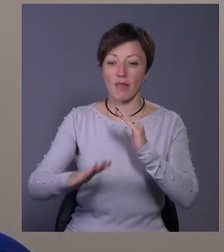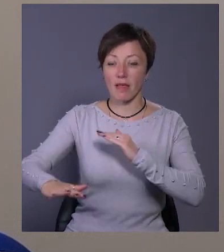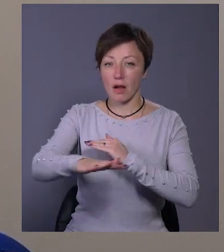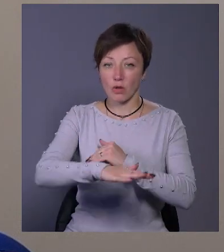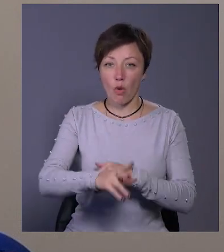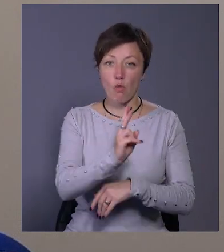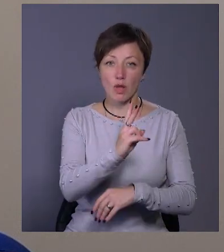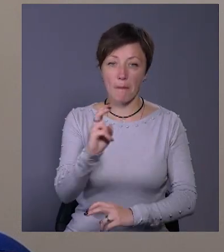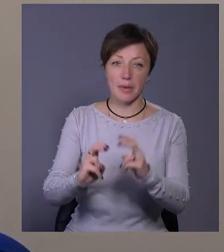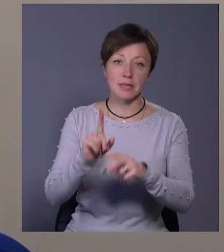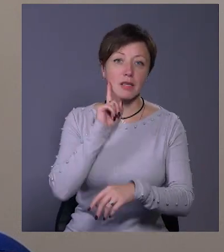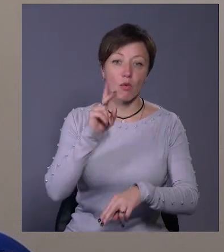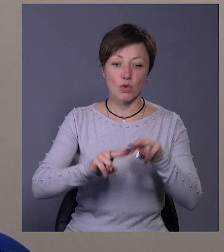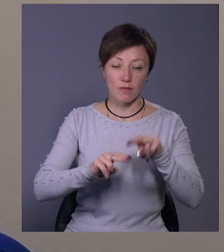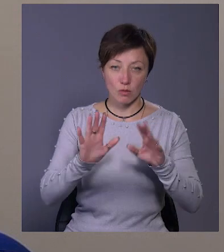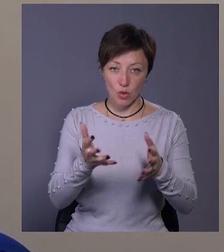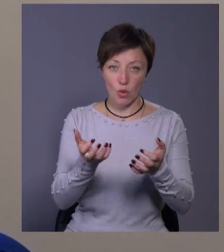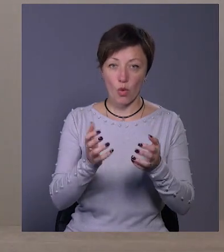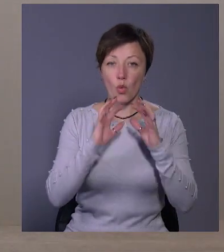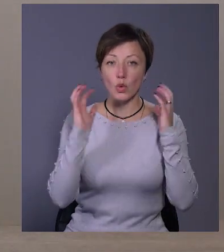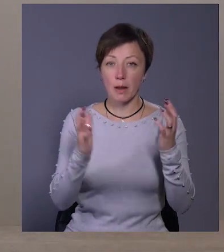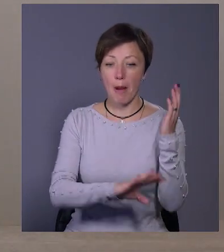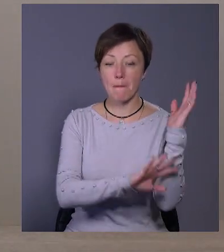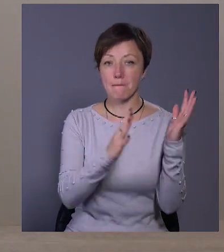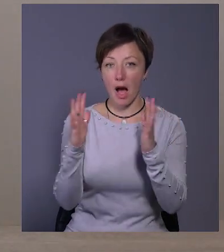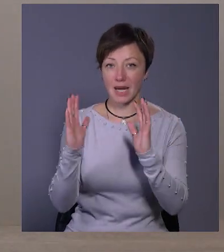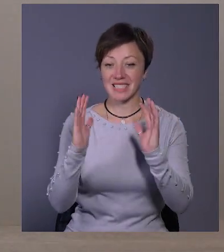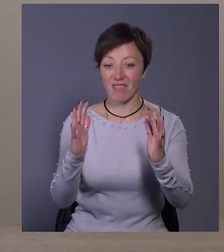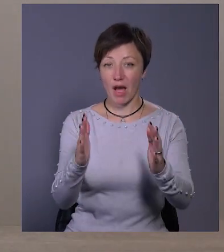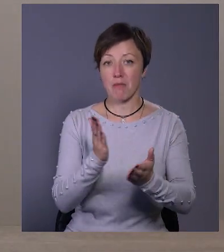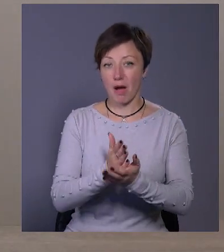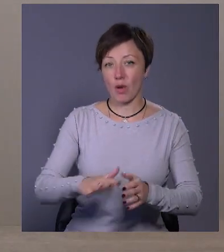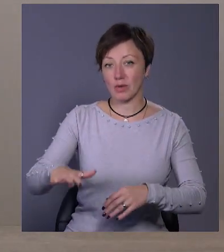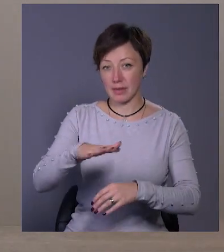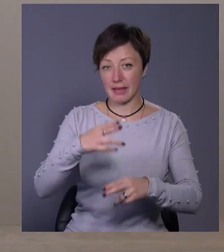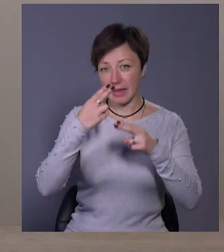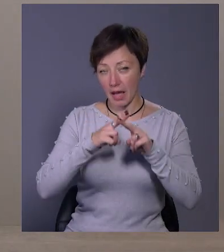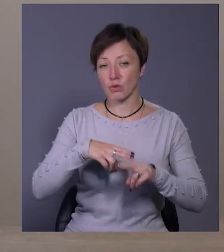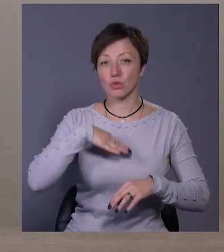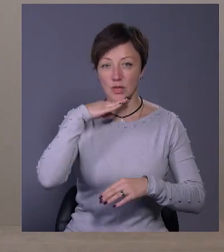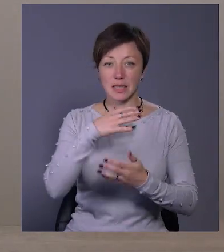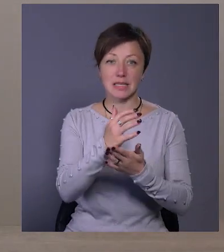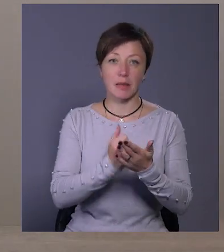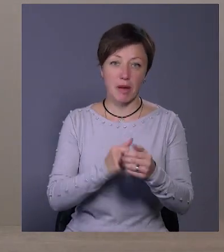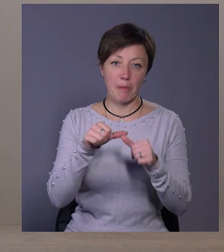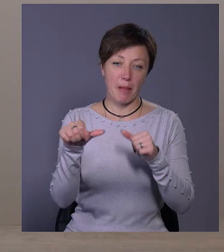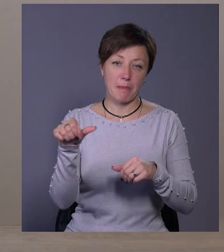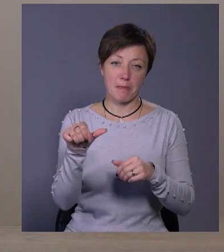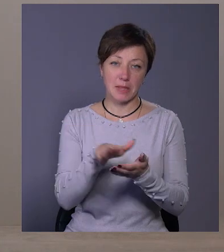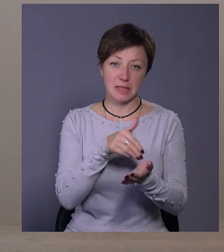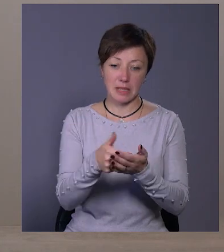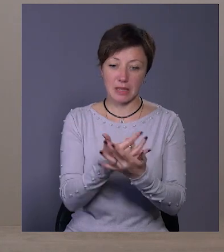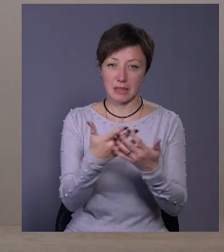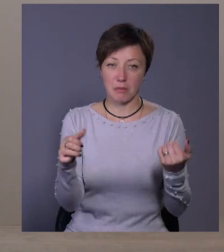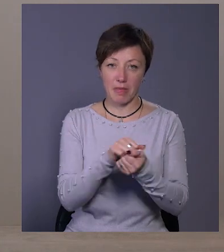комунальне підприємство «Позелене будівництво» буде утримувати парків, сквери. Вони мають техніку, достатній запас паломасильних